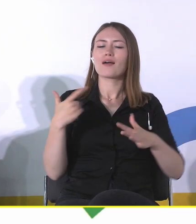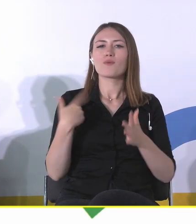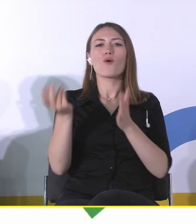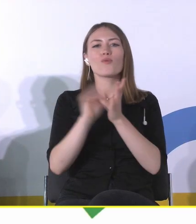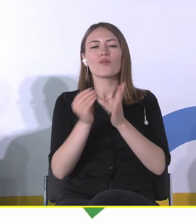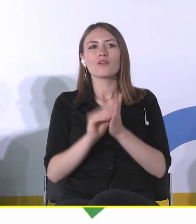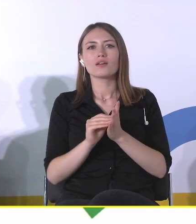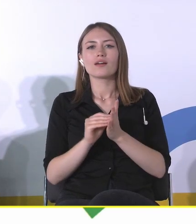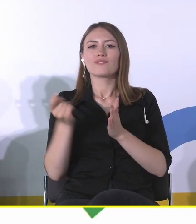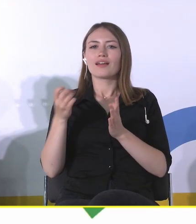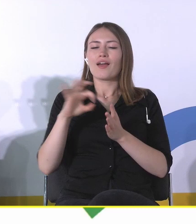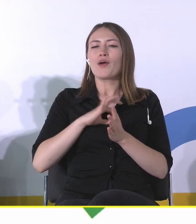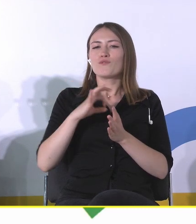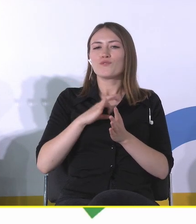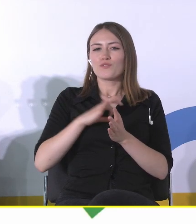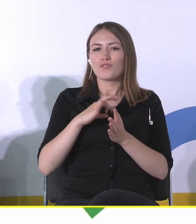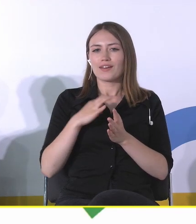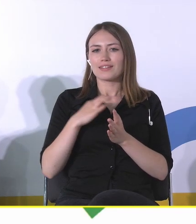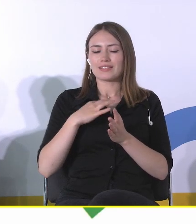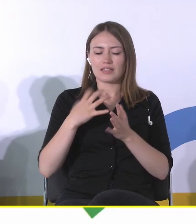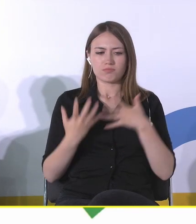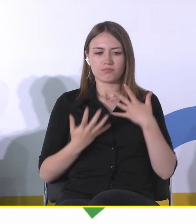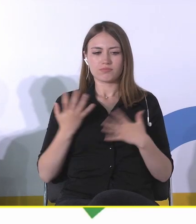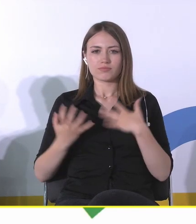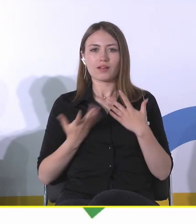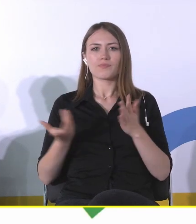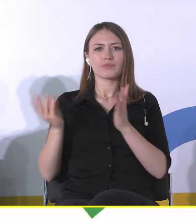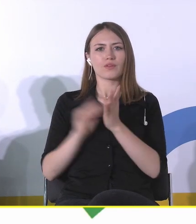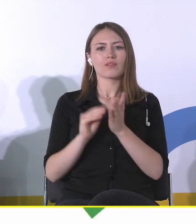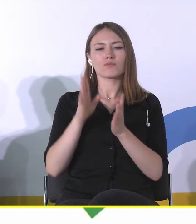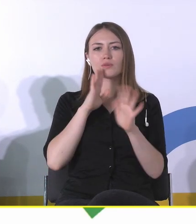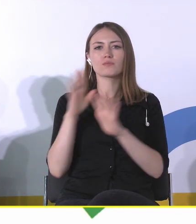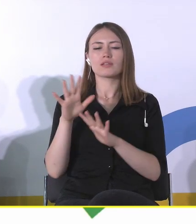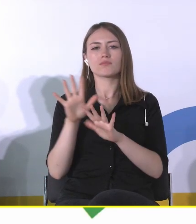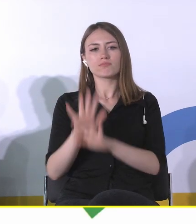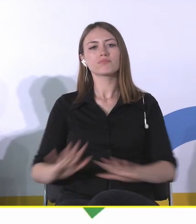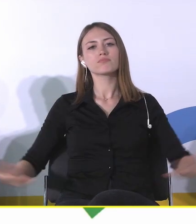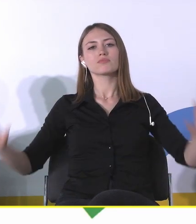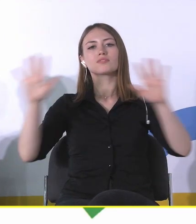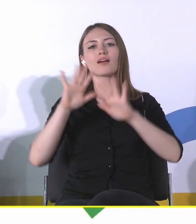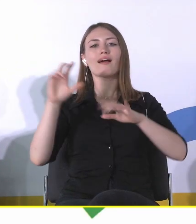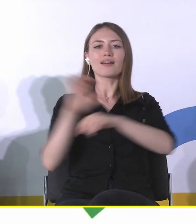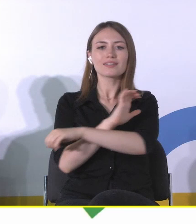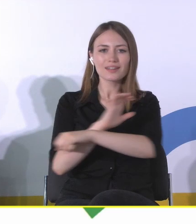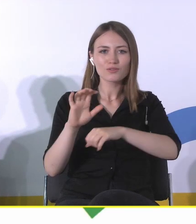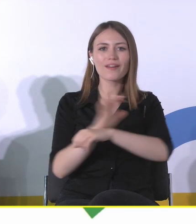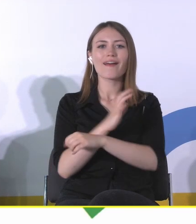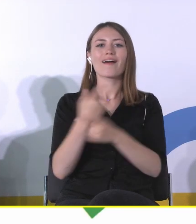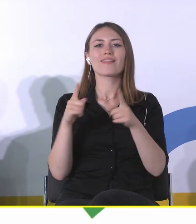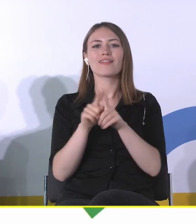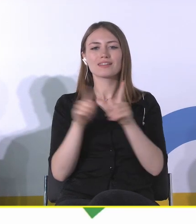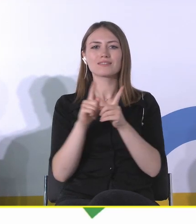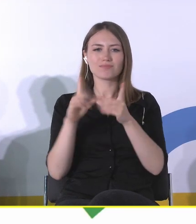indywidualnego przeżywania, zacząłem dodawać jeszcze sobie taki krajobraz architektoniczny, krajobraz urbanistyczny,